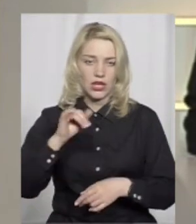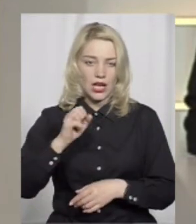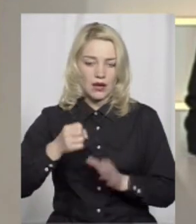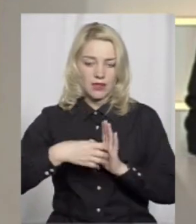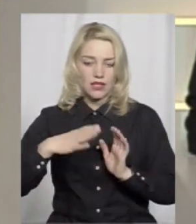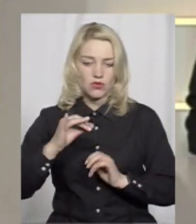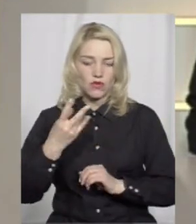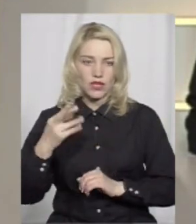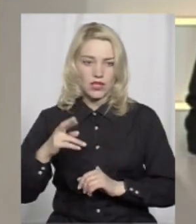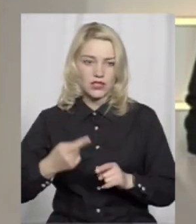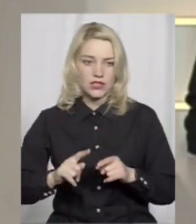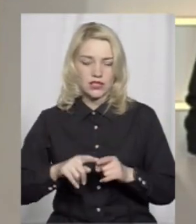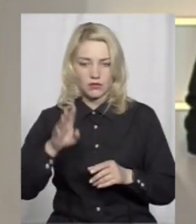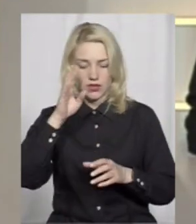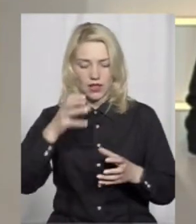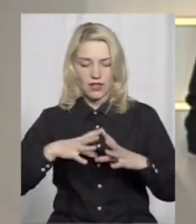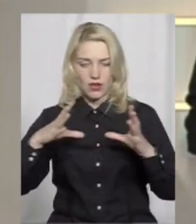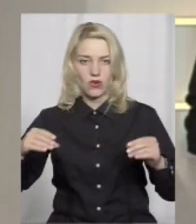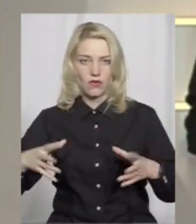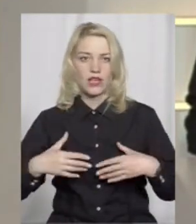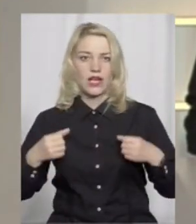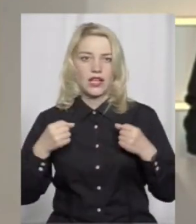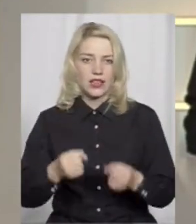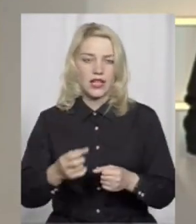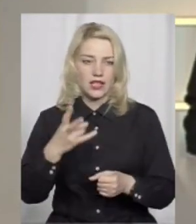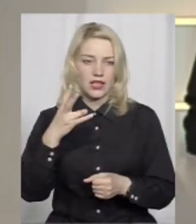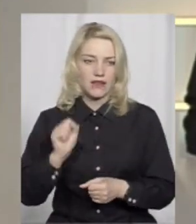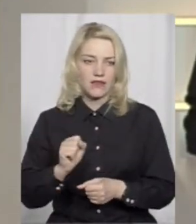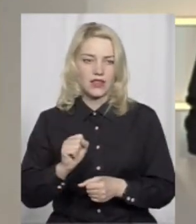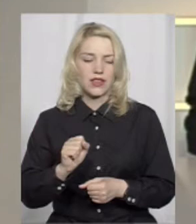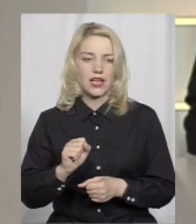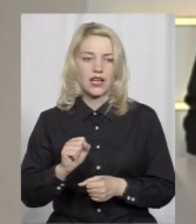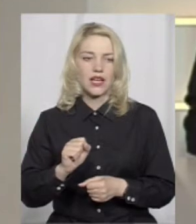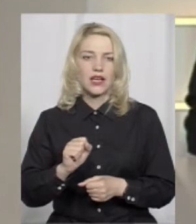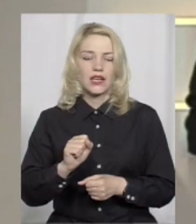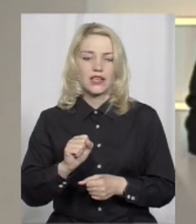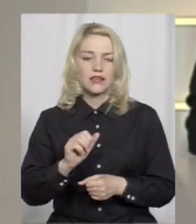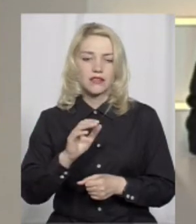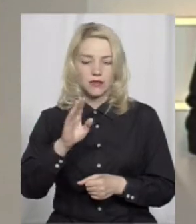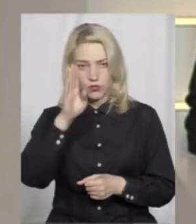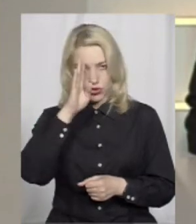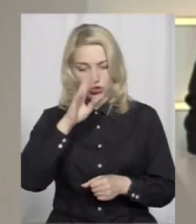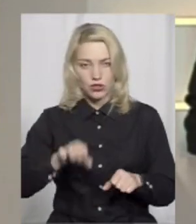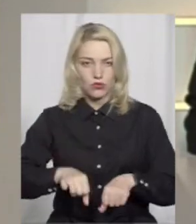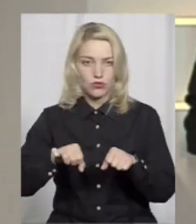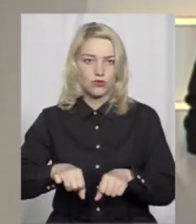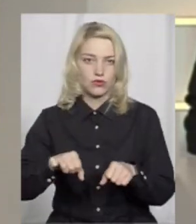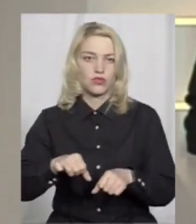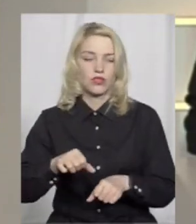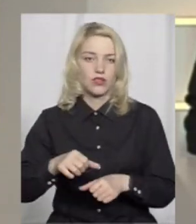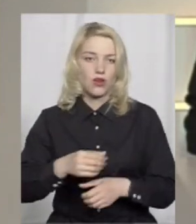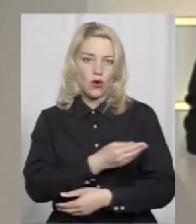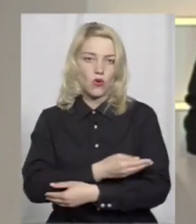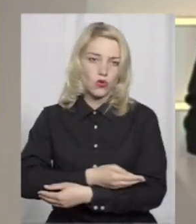легковий автомобіль наїхав на чоловіка з 10-місячною онукою. Подробиці цих справ подивимось у наступному